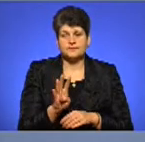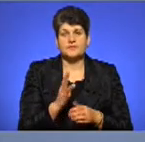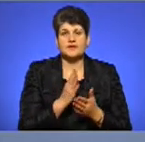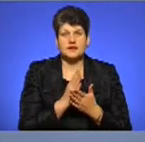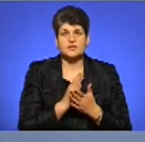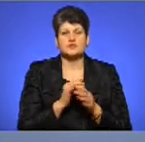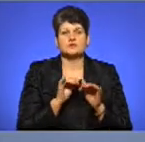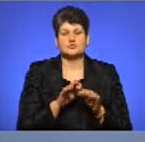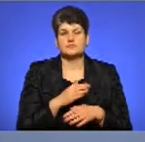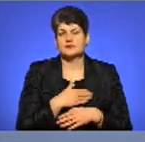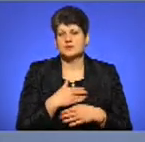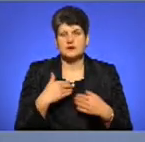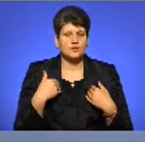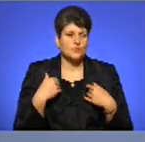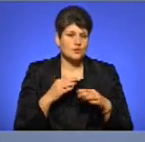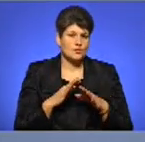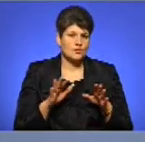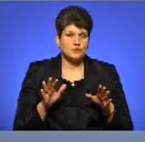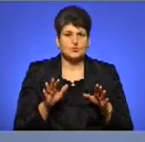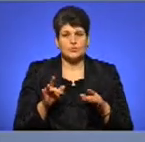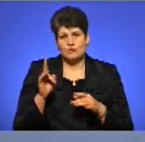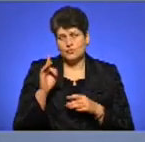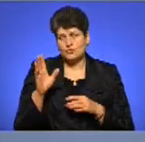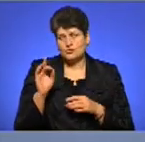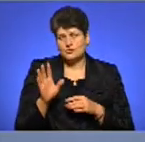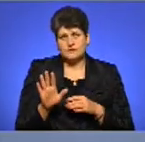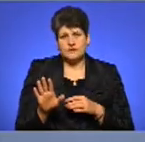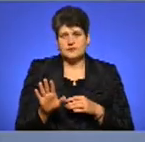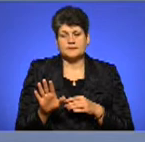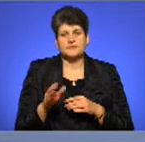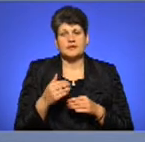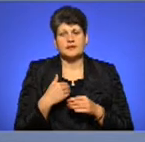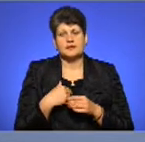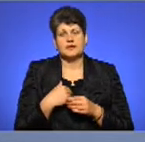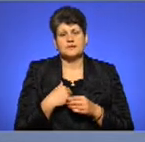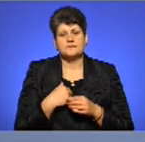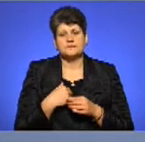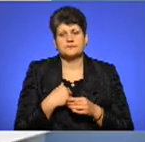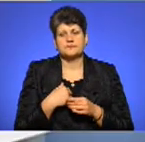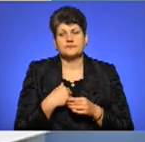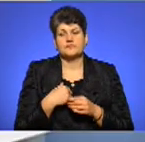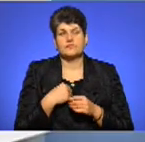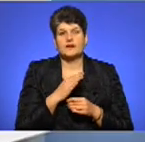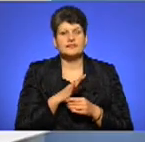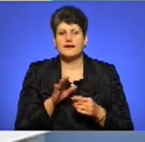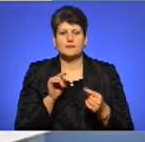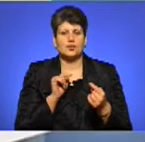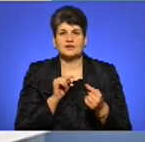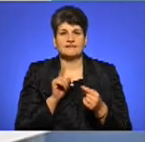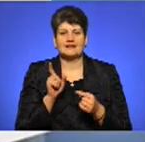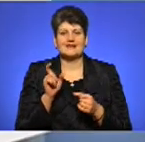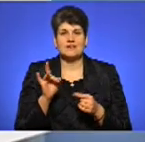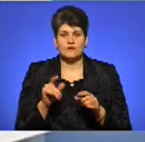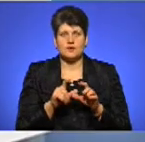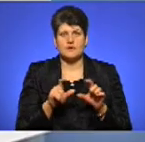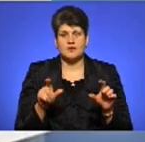способи, не хочу популяризувати ці способи, тому що я не, скажімо, я не противник євробляхарів, але